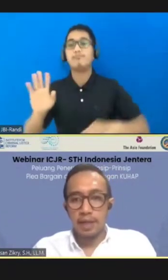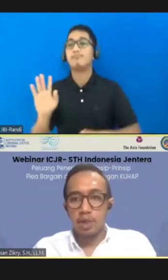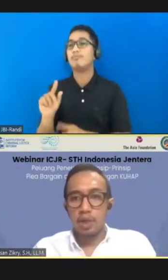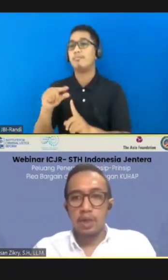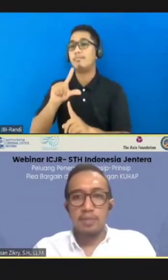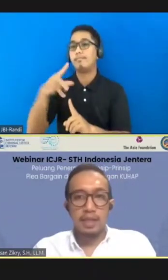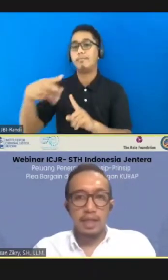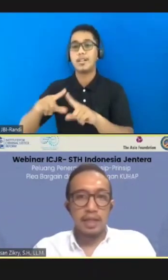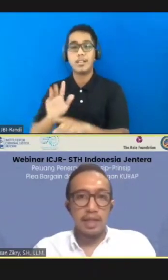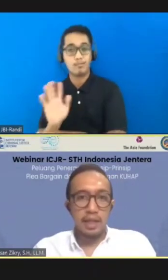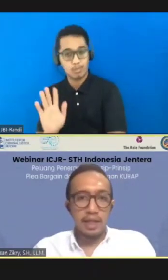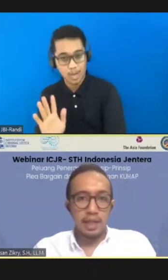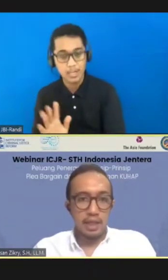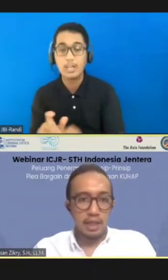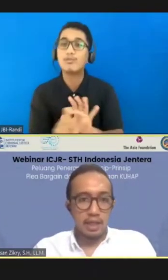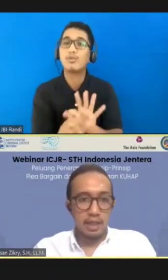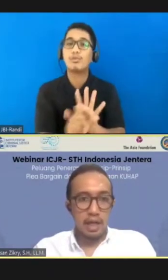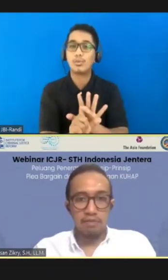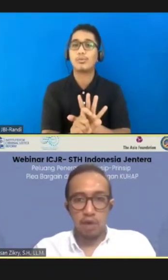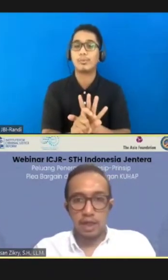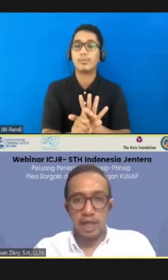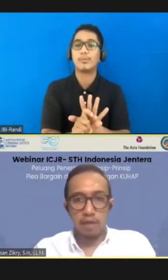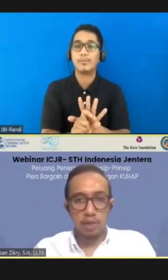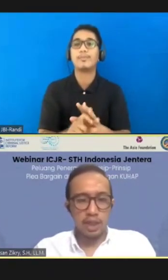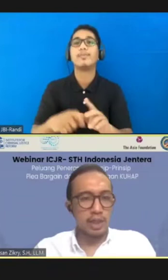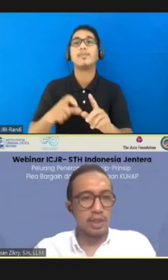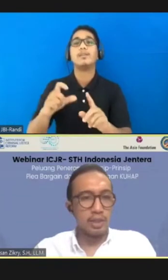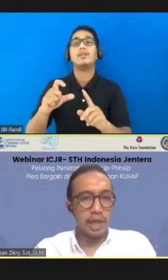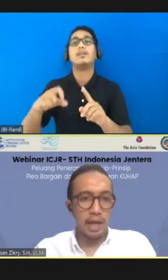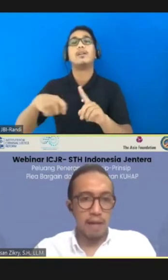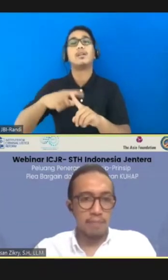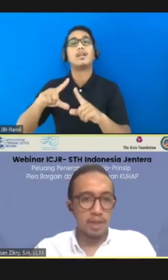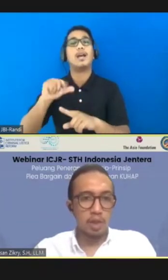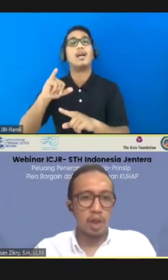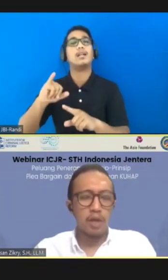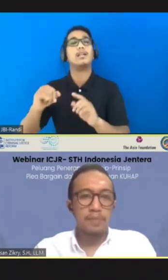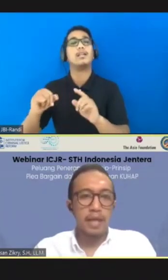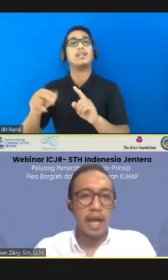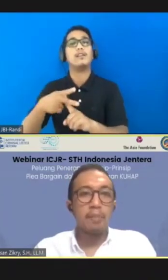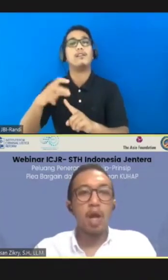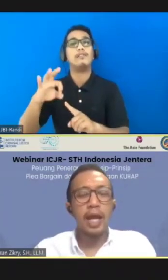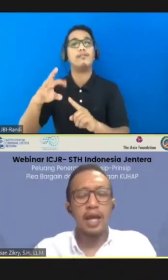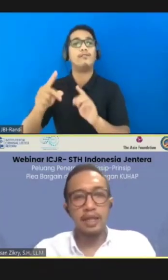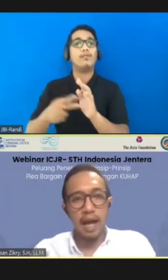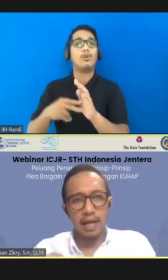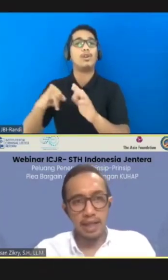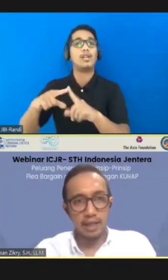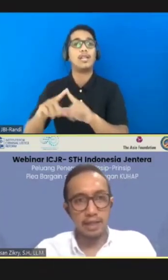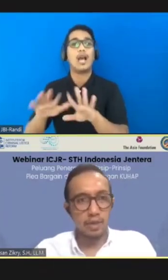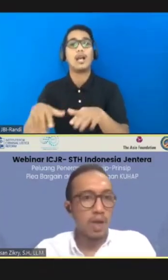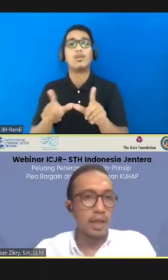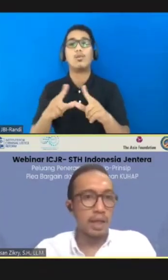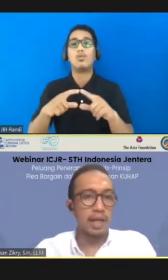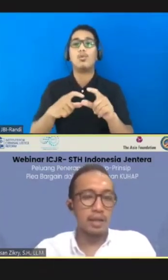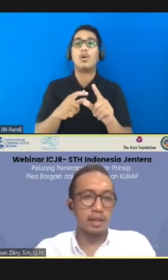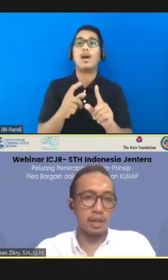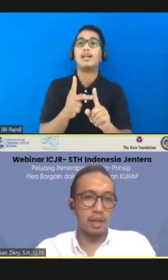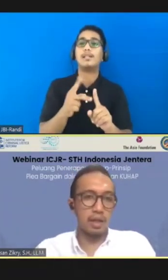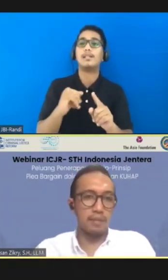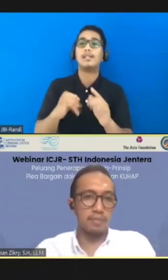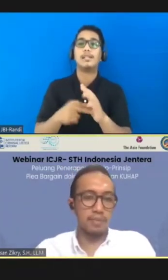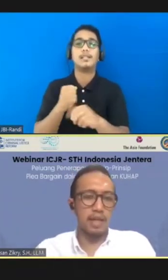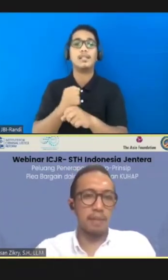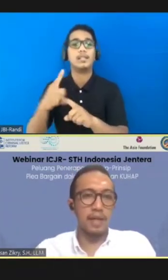Sebagai contoh, misalnya di California dan Washington, saya ambil contoh, yang boleh di bargain itu adalah